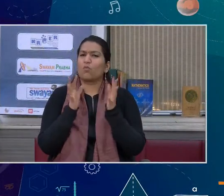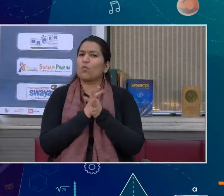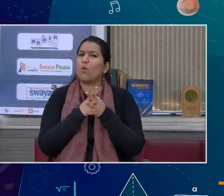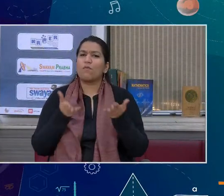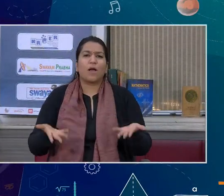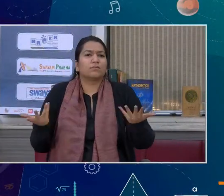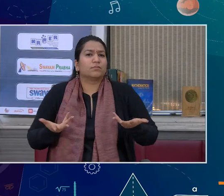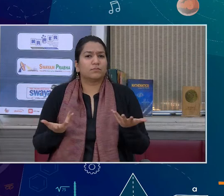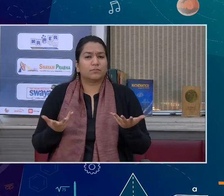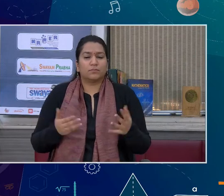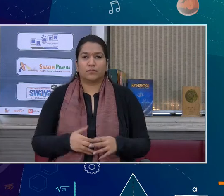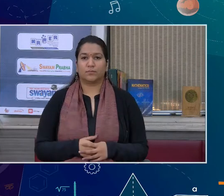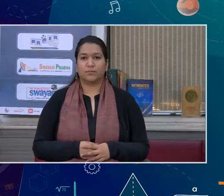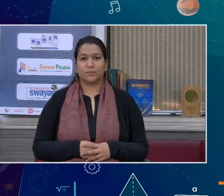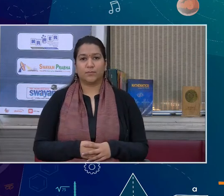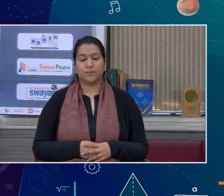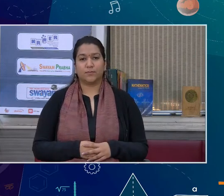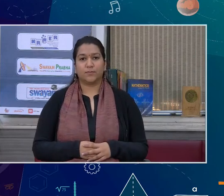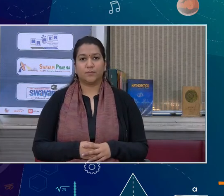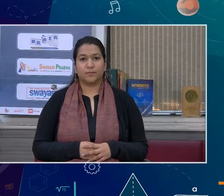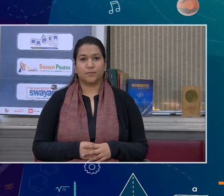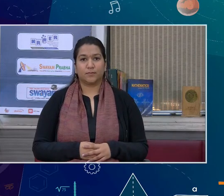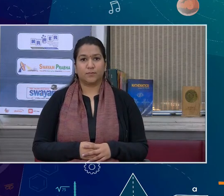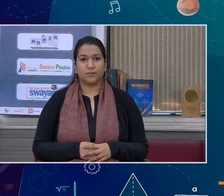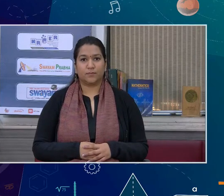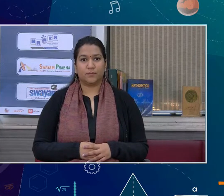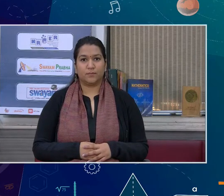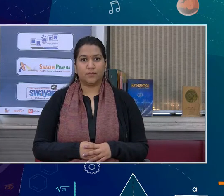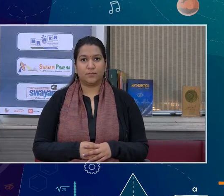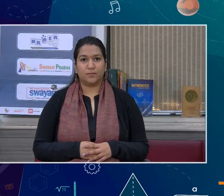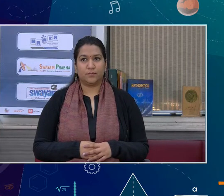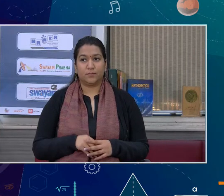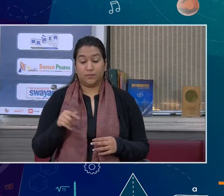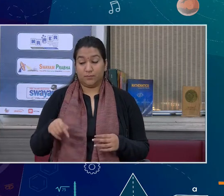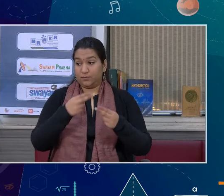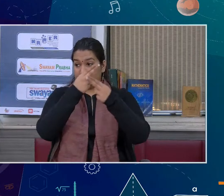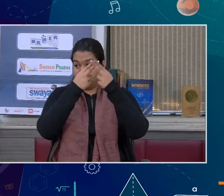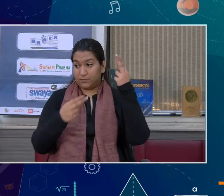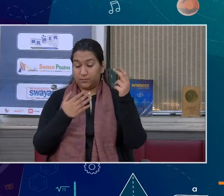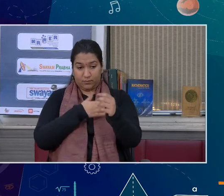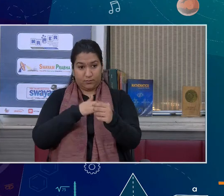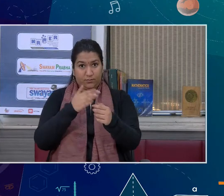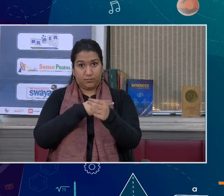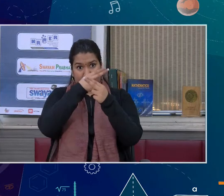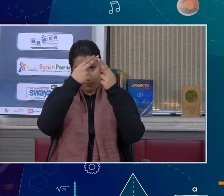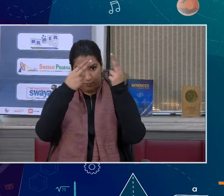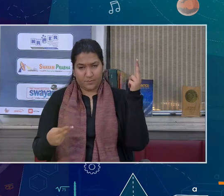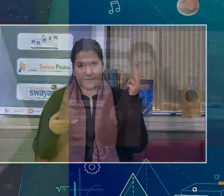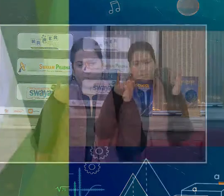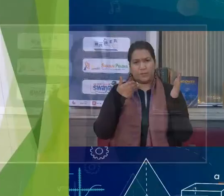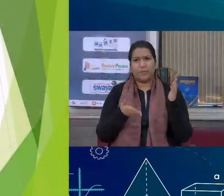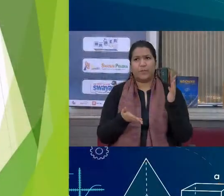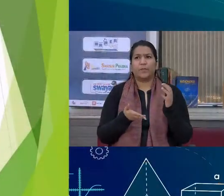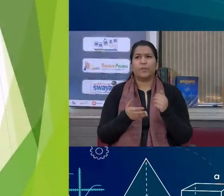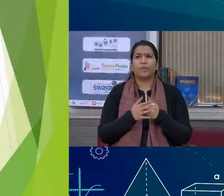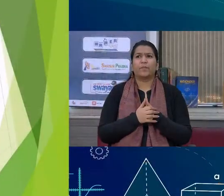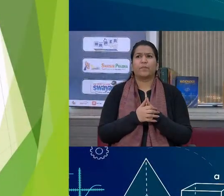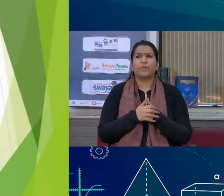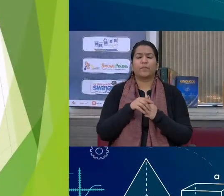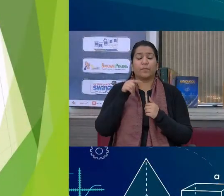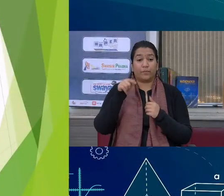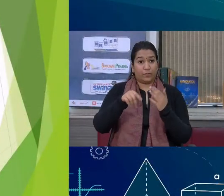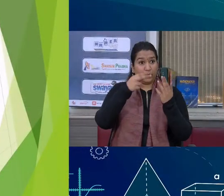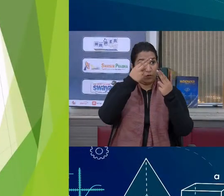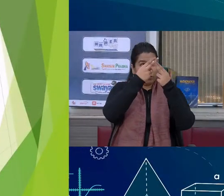आज बच्चों के लिए होमवक में जो कविता से बड़ी संबंदीती हैं पीछे भी दिया एक पंगती जो बीच में